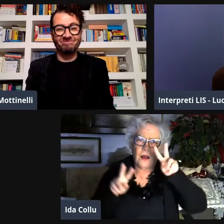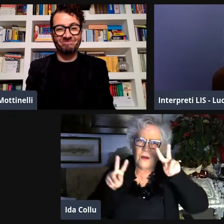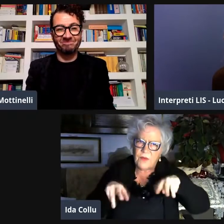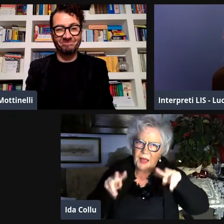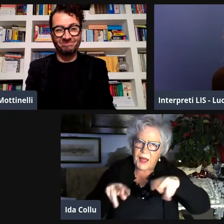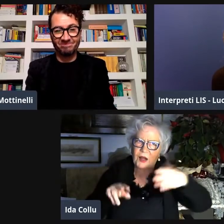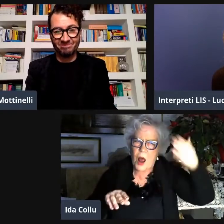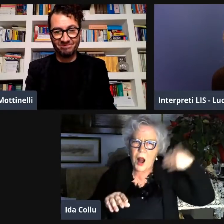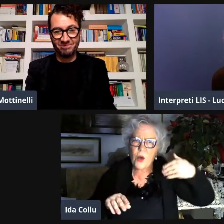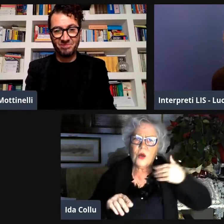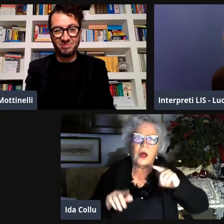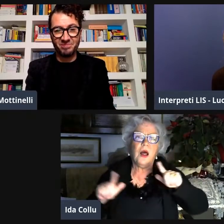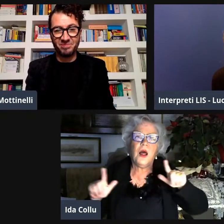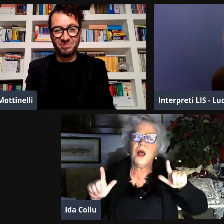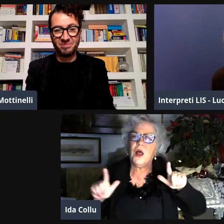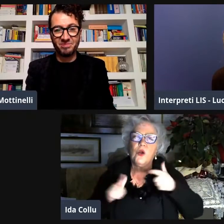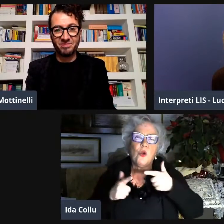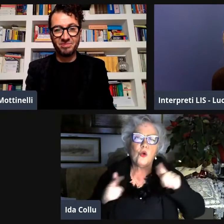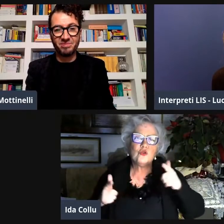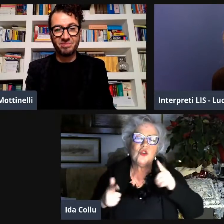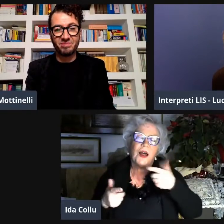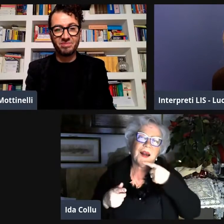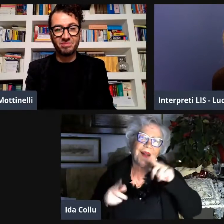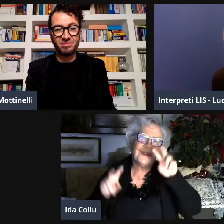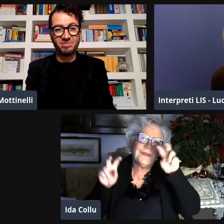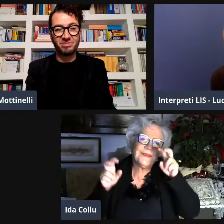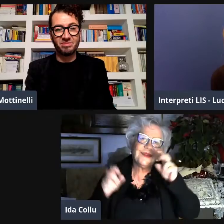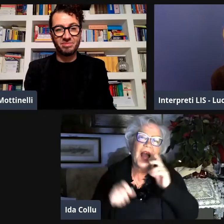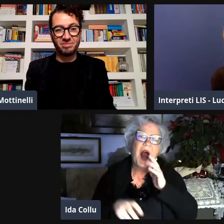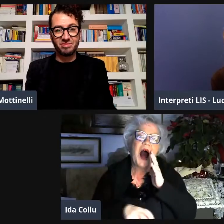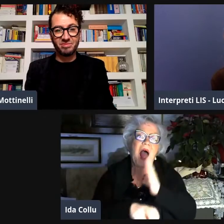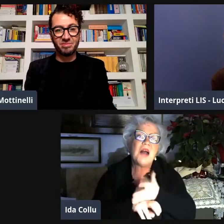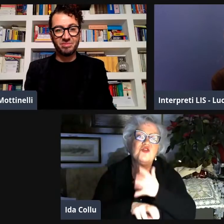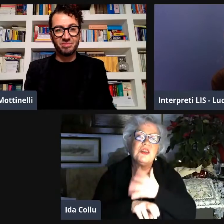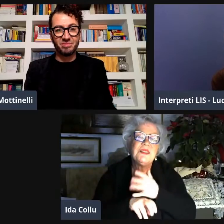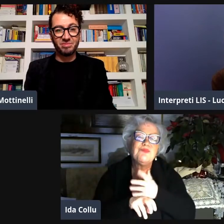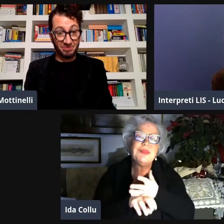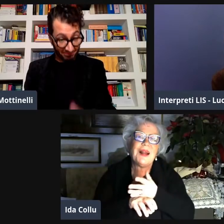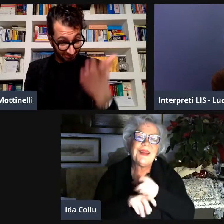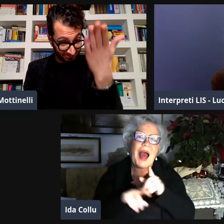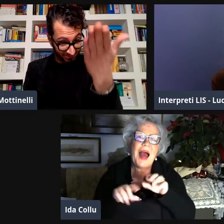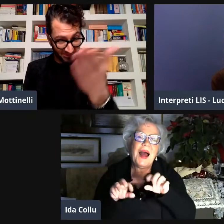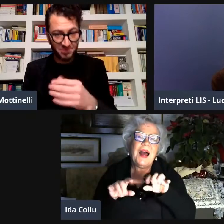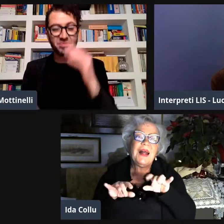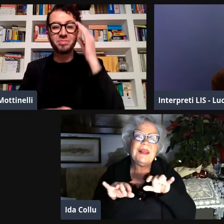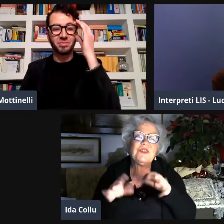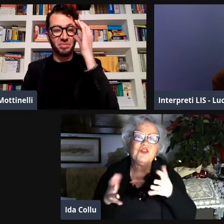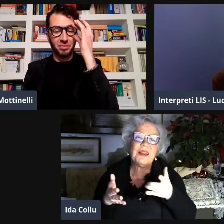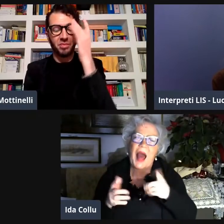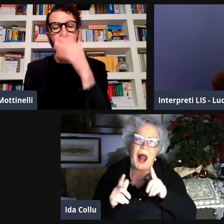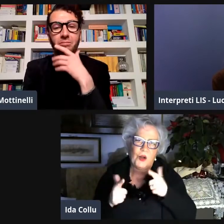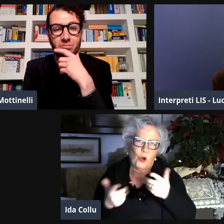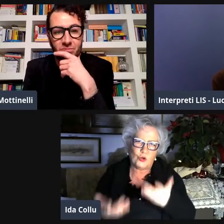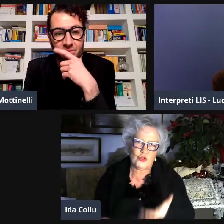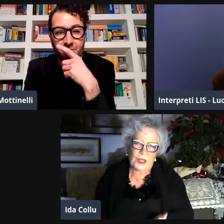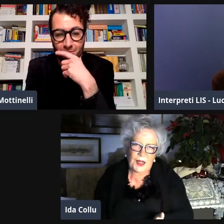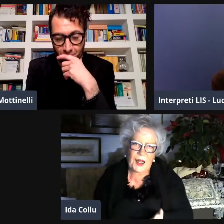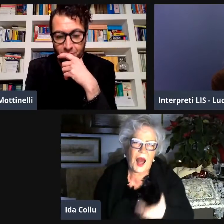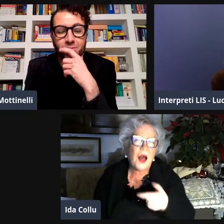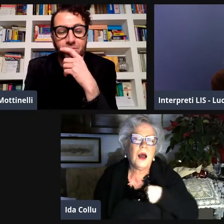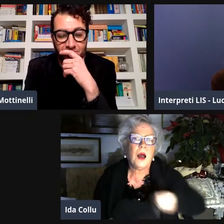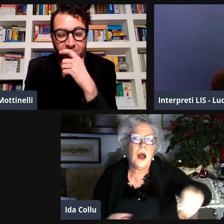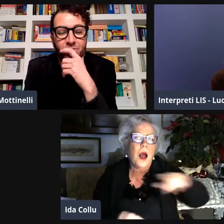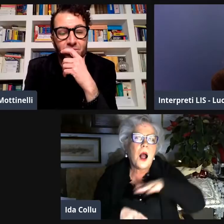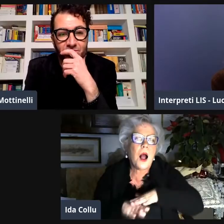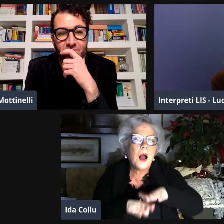è una storia estremamente lunga ai tempi appunto la tecnologia e l'accessibilità è appunto sì